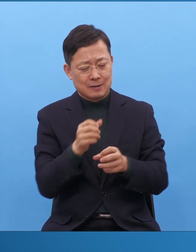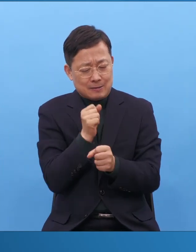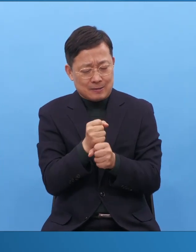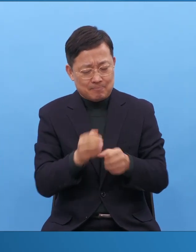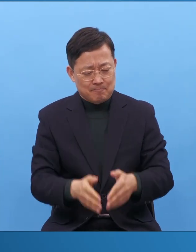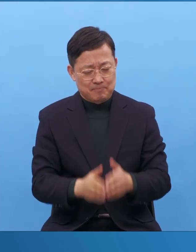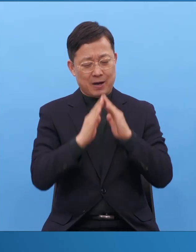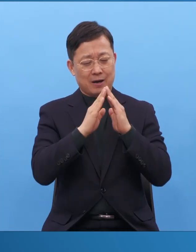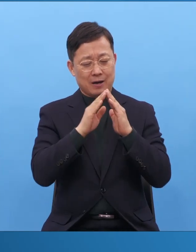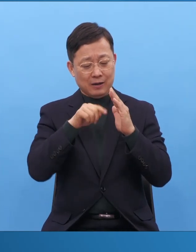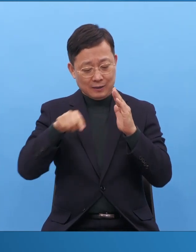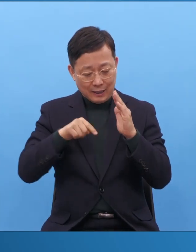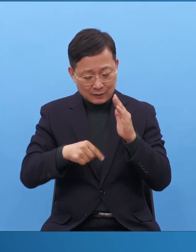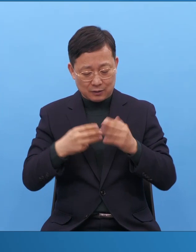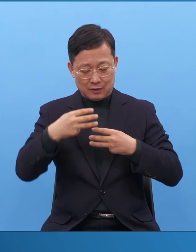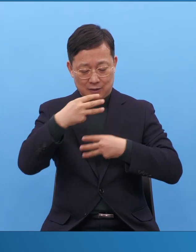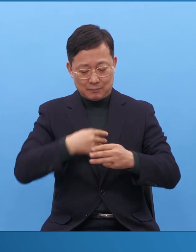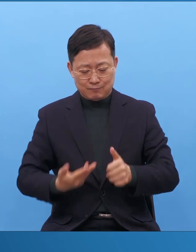우상시대가 왔어요.